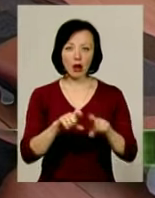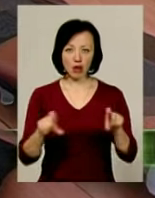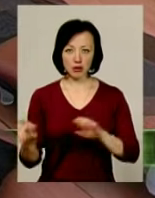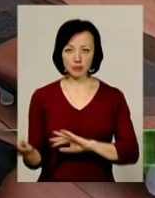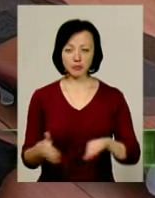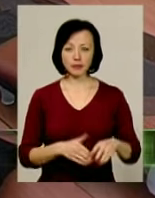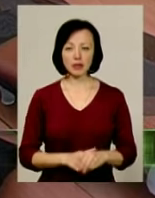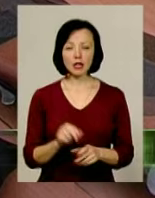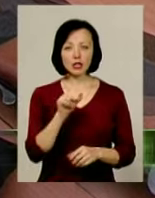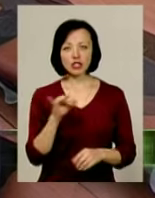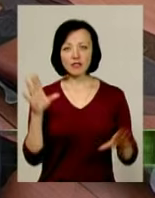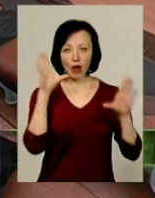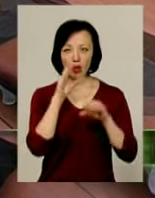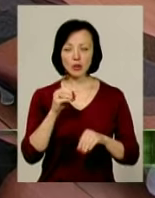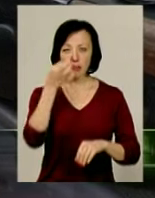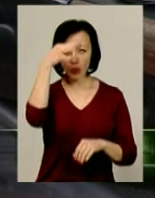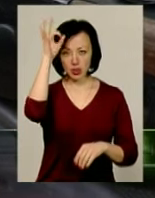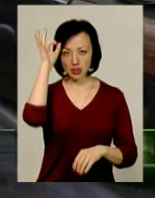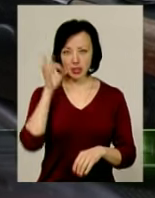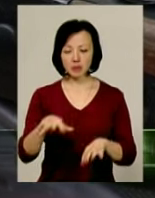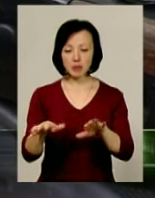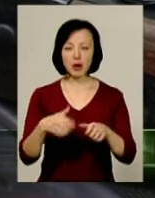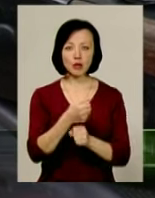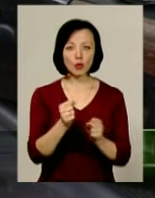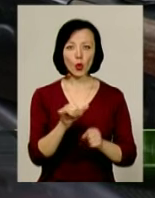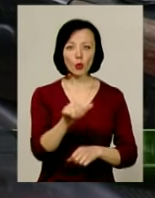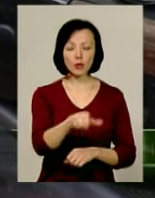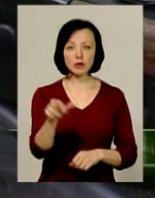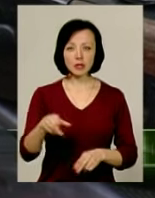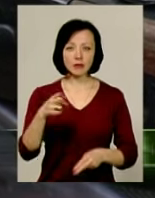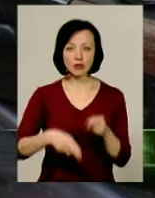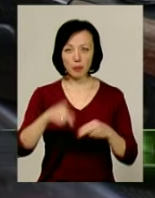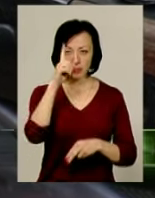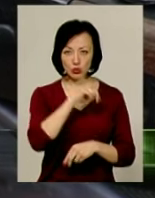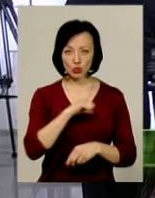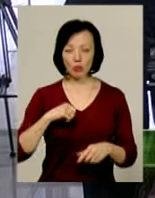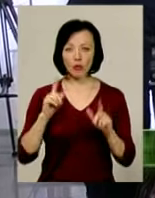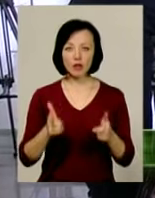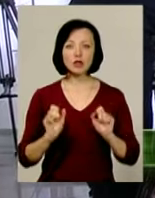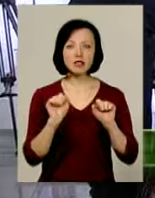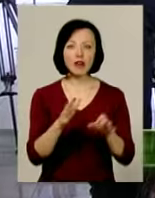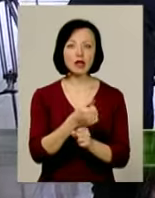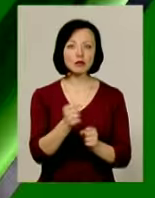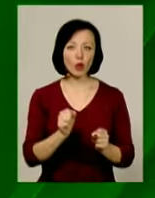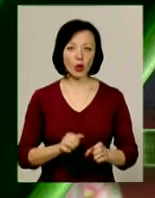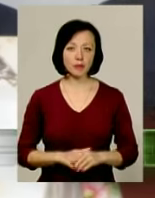Чи вдалося поліцейським розброїти громадян? На Хмельниччині завершився місячник добровільного здавання зброї.